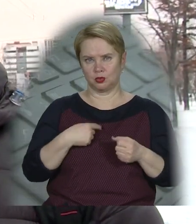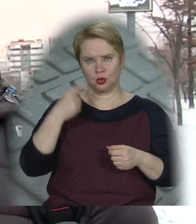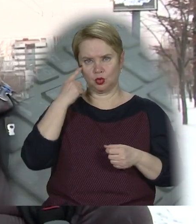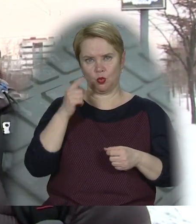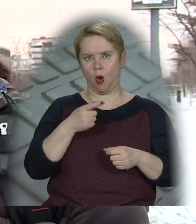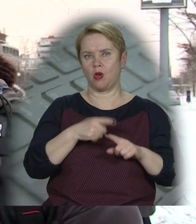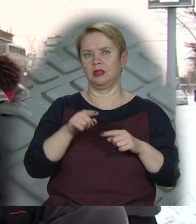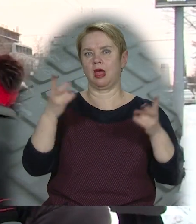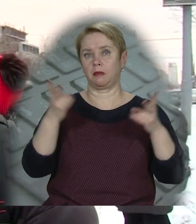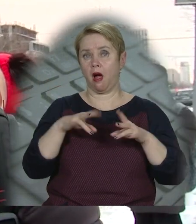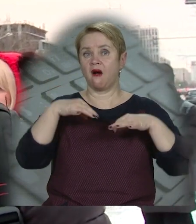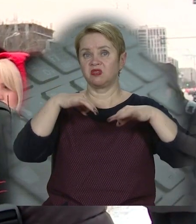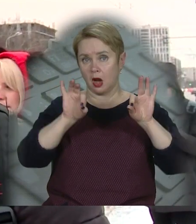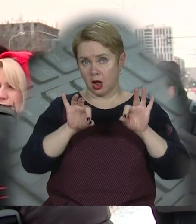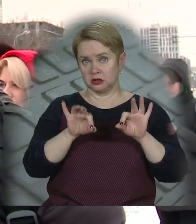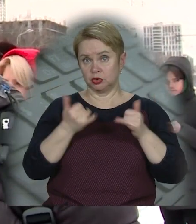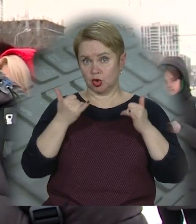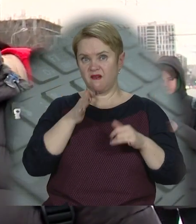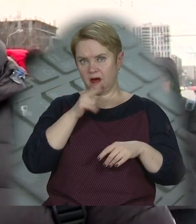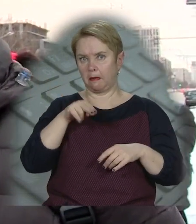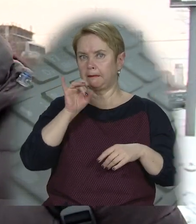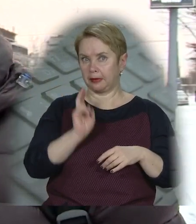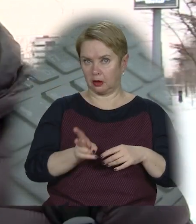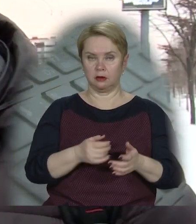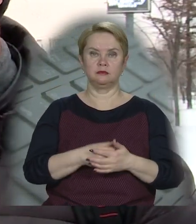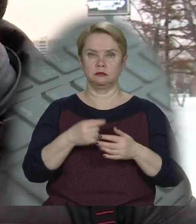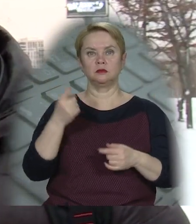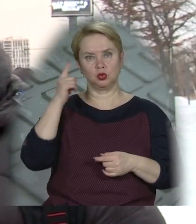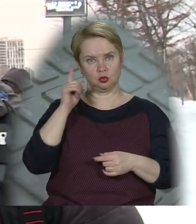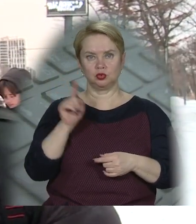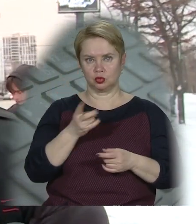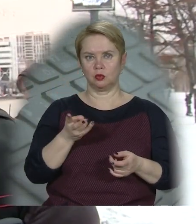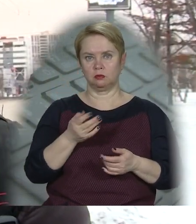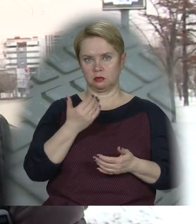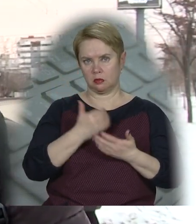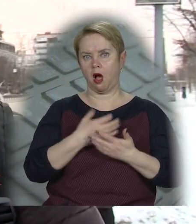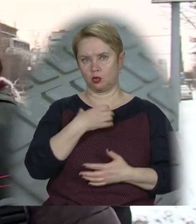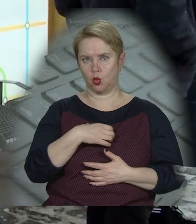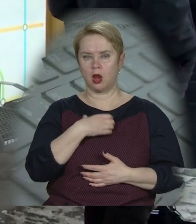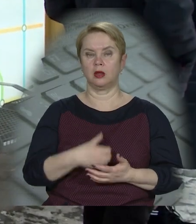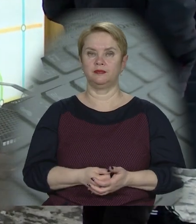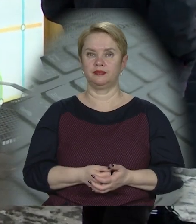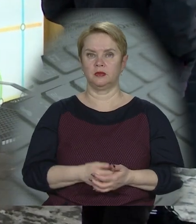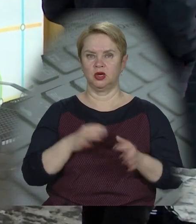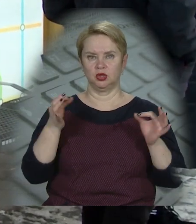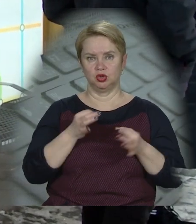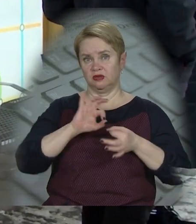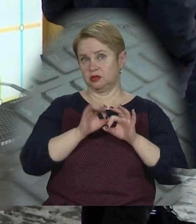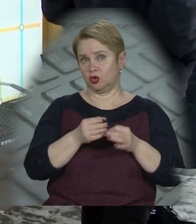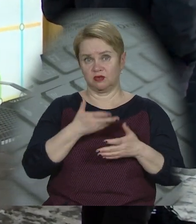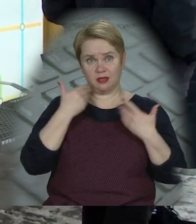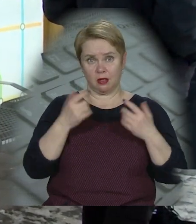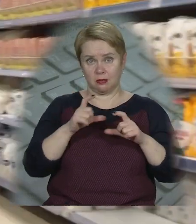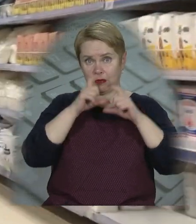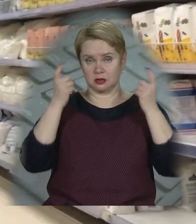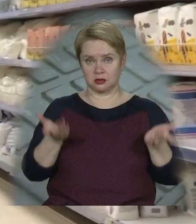я думаю, вони необхідні. А в транспорті, особливо в часопік, то, я думаю, що до сих пор актуально. Нічого складного немає –